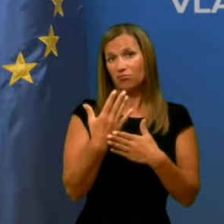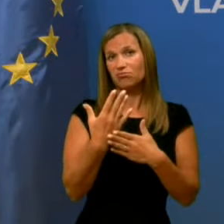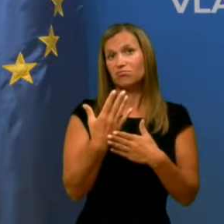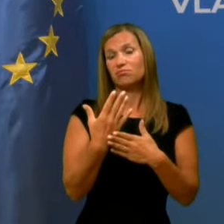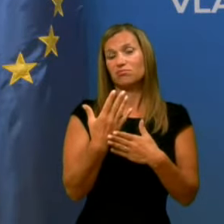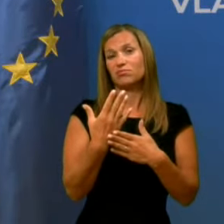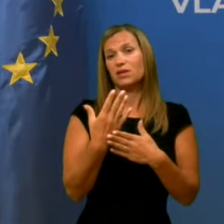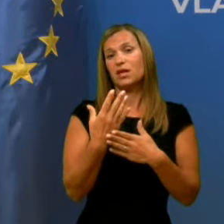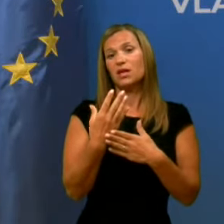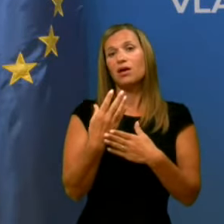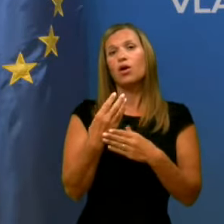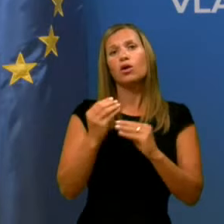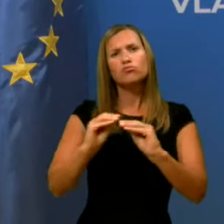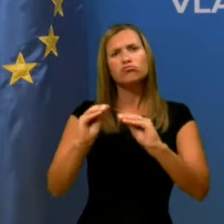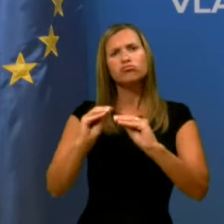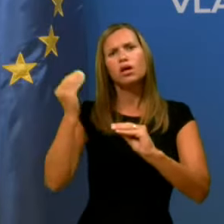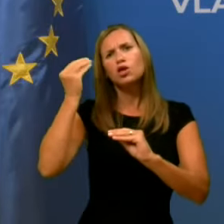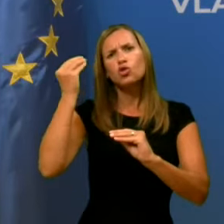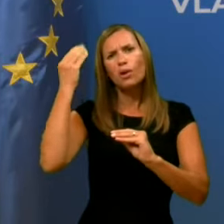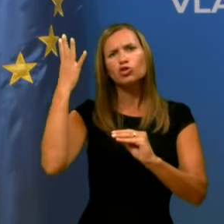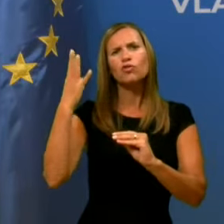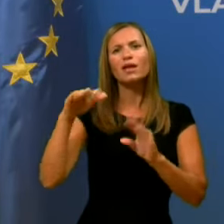osebja, ki ga je premalo.